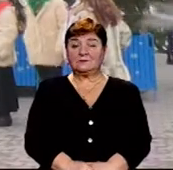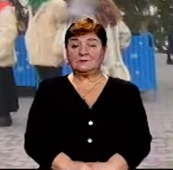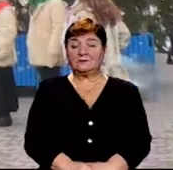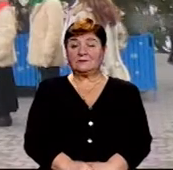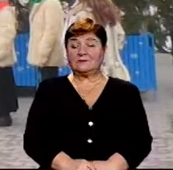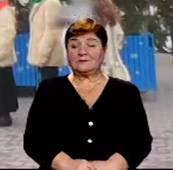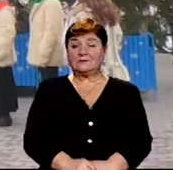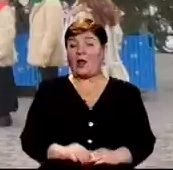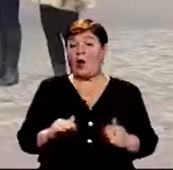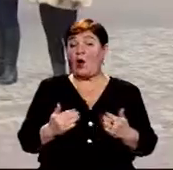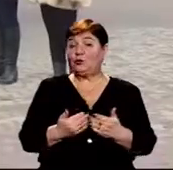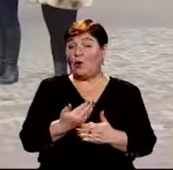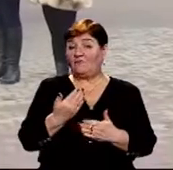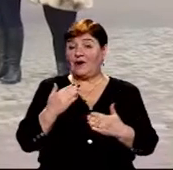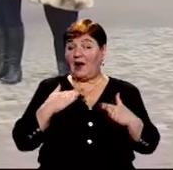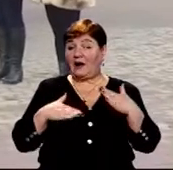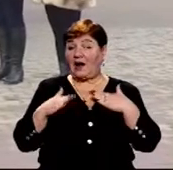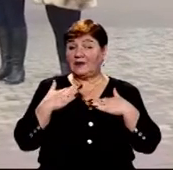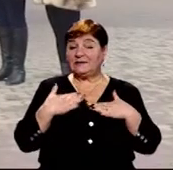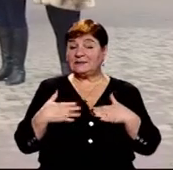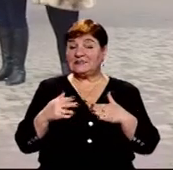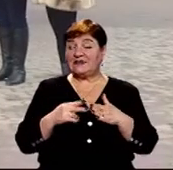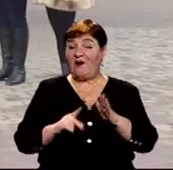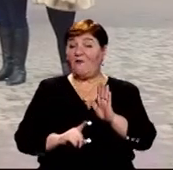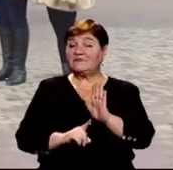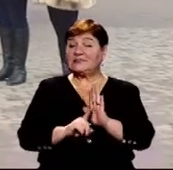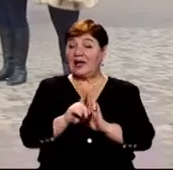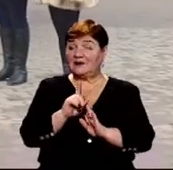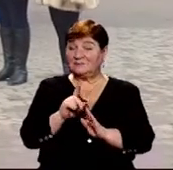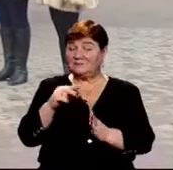«Нова радість стала,